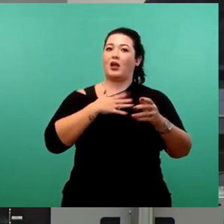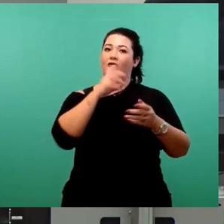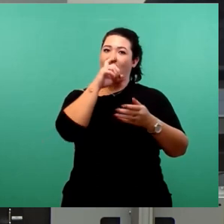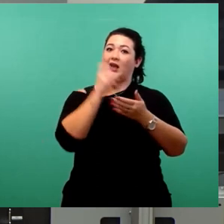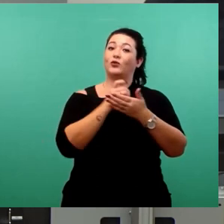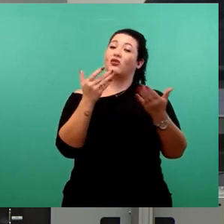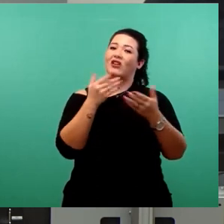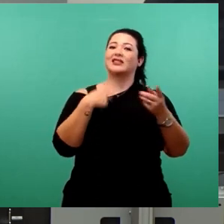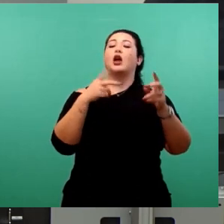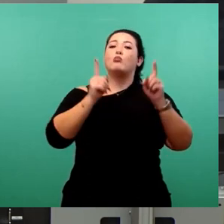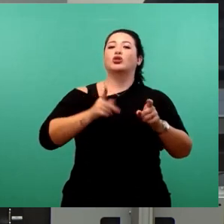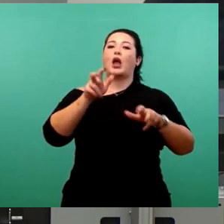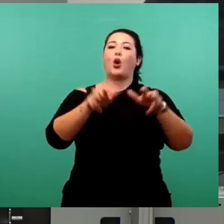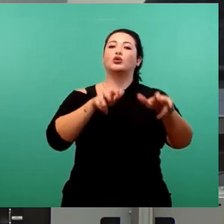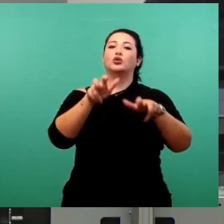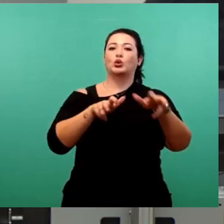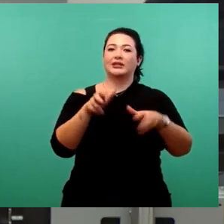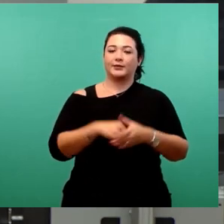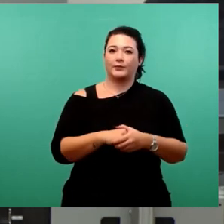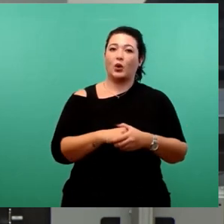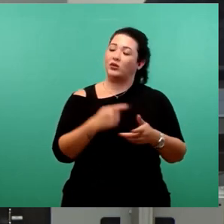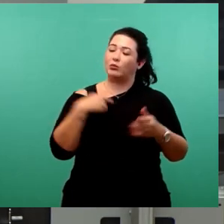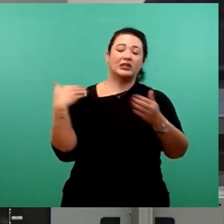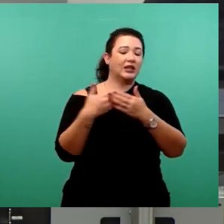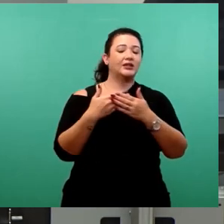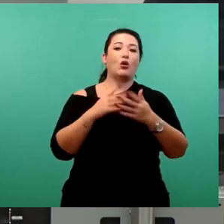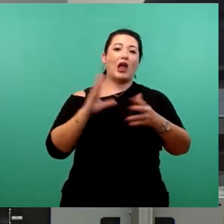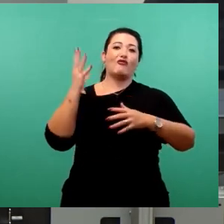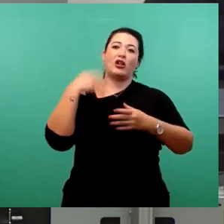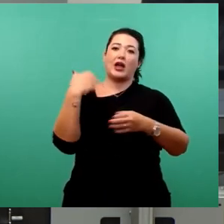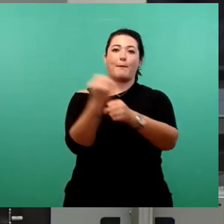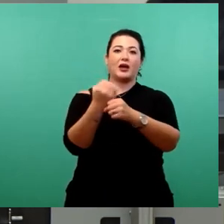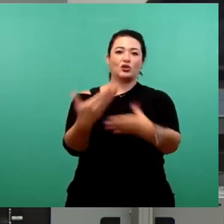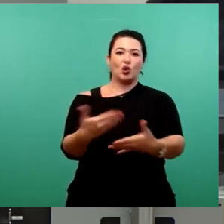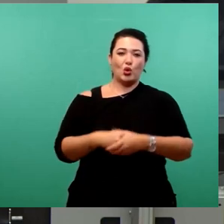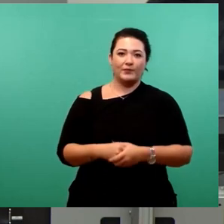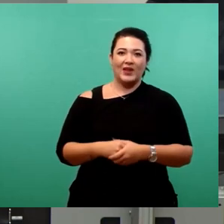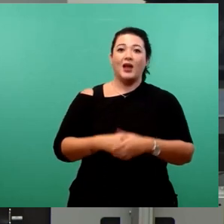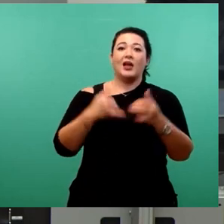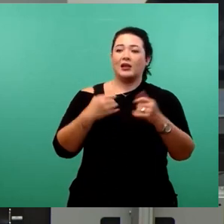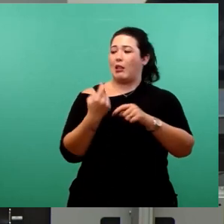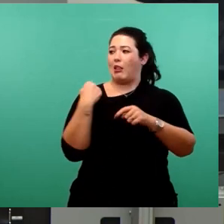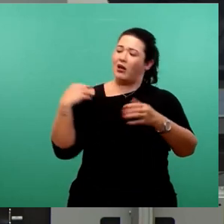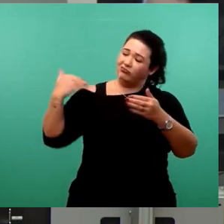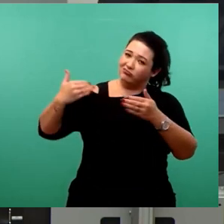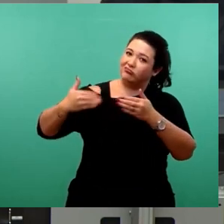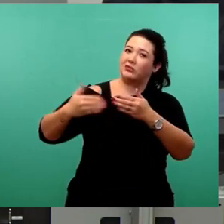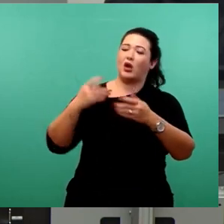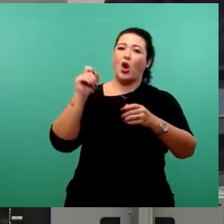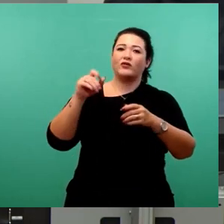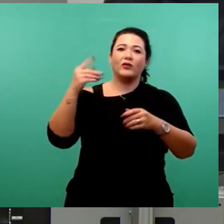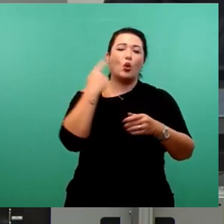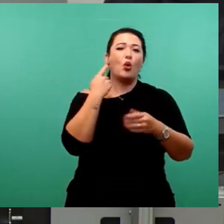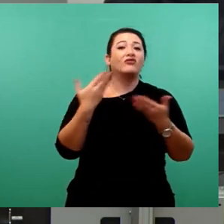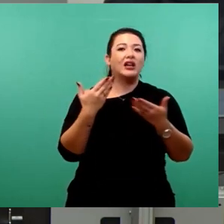haben wir nach unserer Überzeugung auch erfolgreich getan. Nun habe ich in den letzten Tagen gehört, na ja, das, was die Dissidenten jetzt dort reinschreiben haben lassen zum